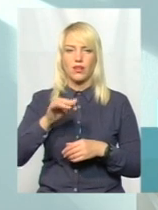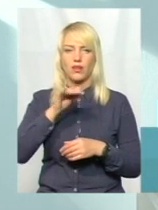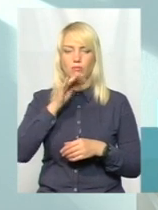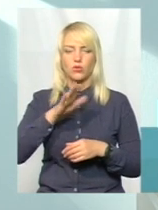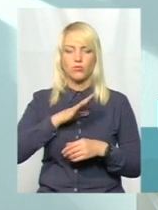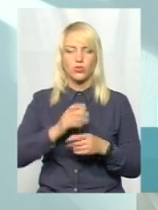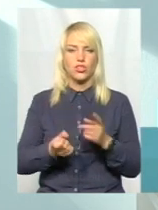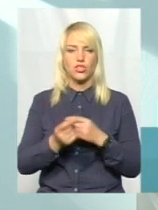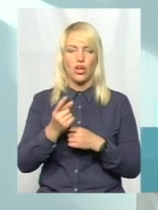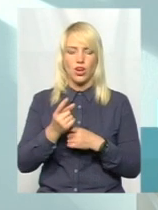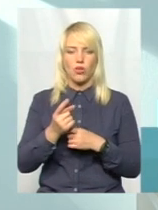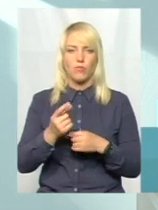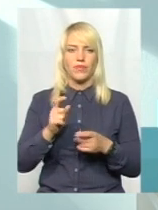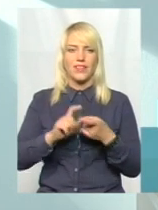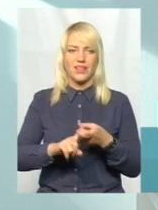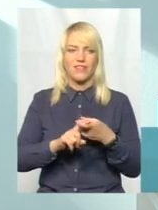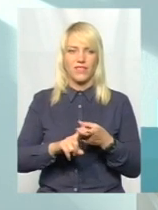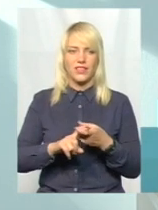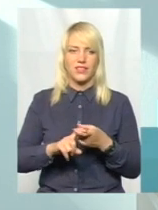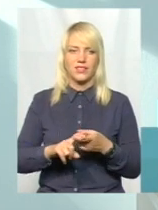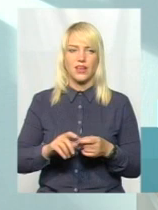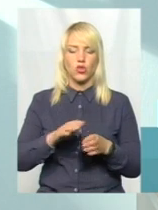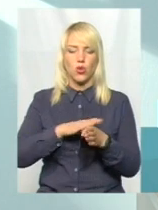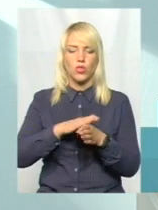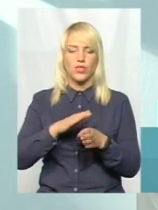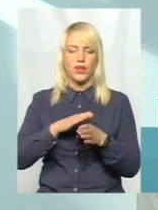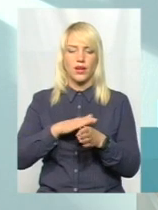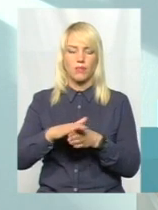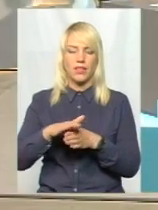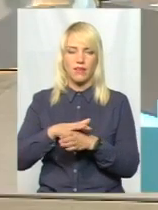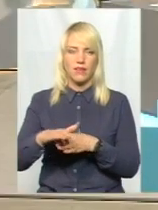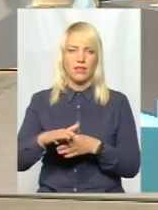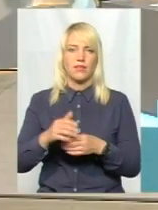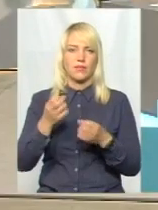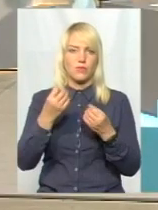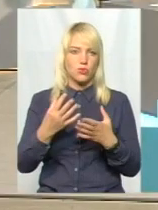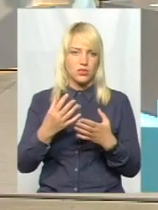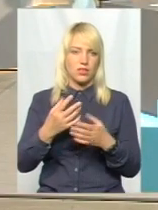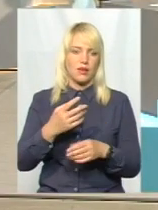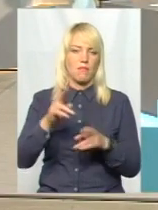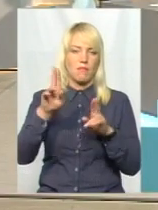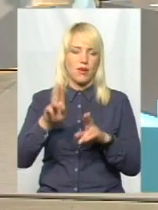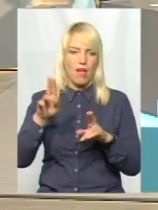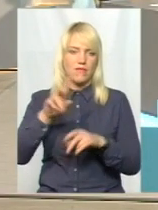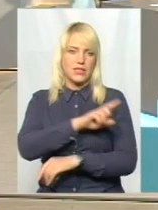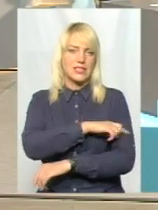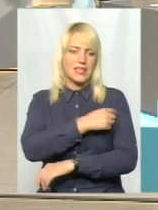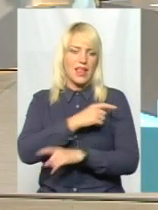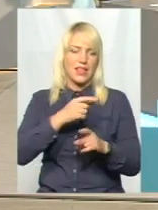дотримання ними гігієнічних вимог і санітарії, часте миття рук, елементарні речі. Адже цим все це можна